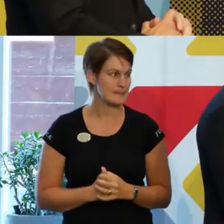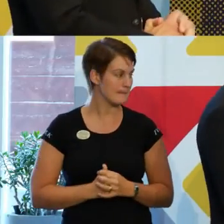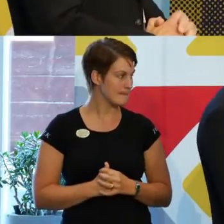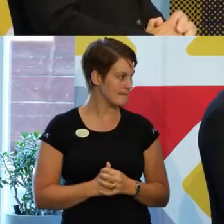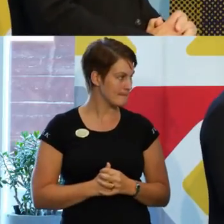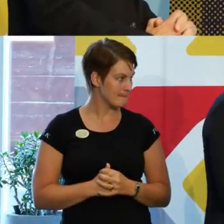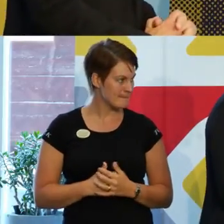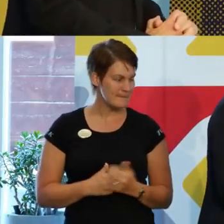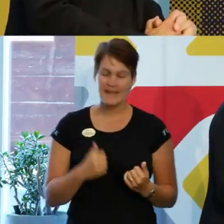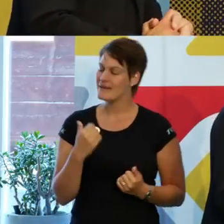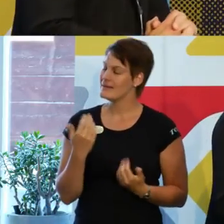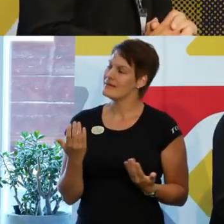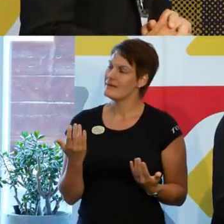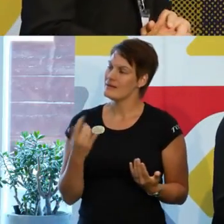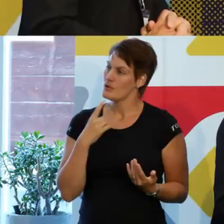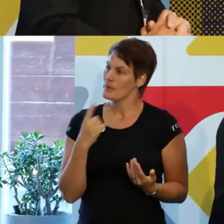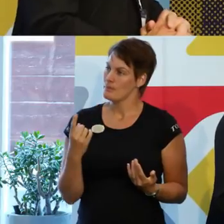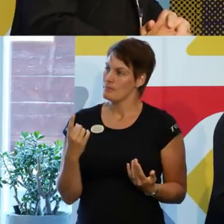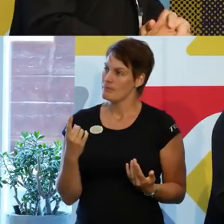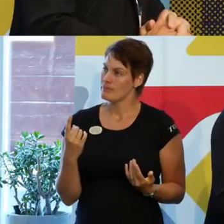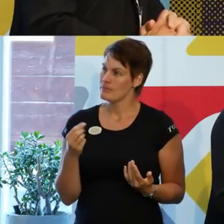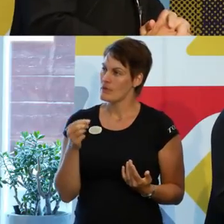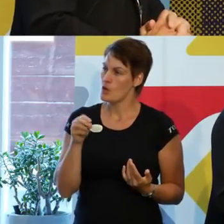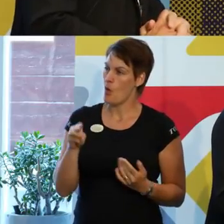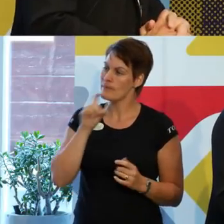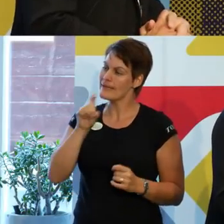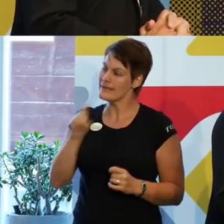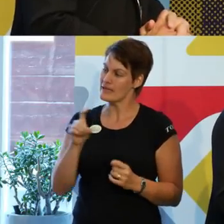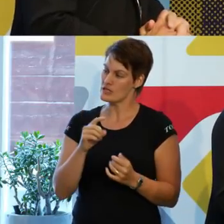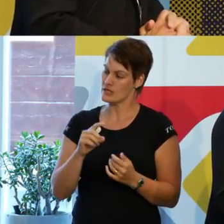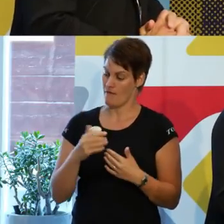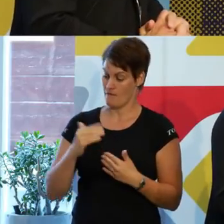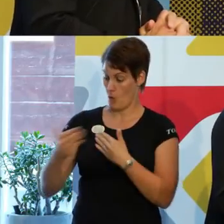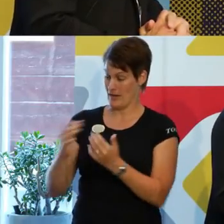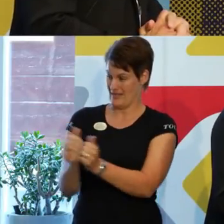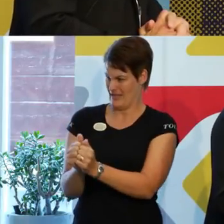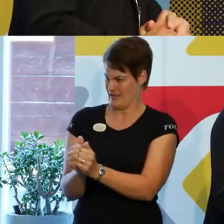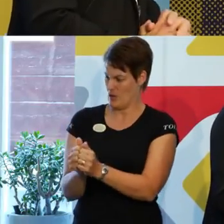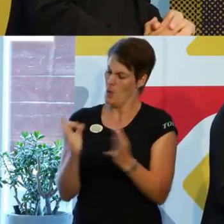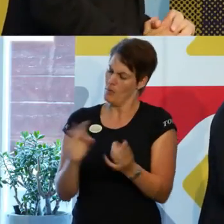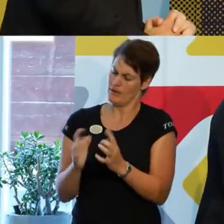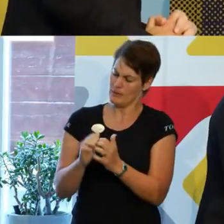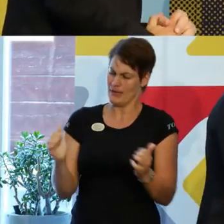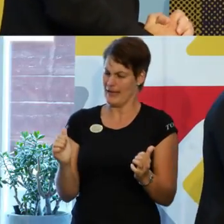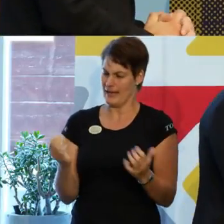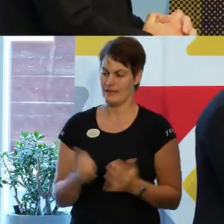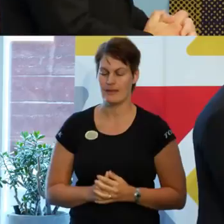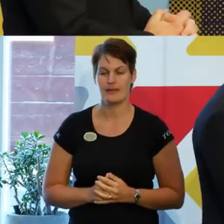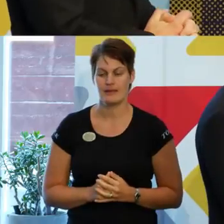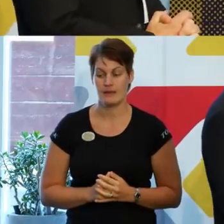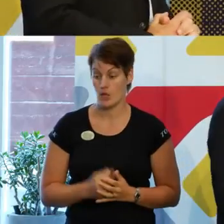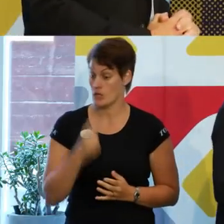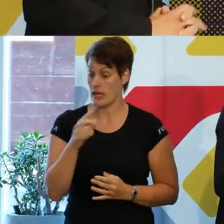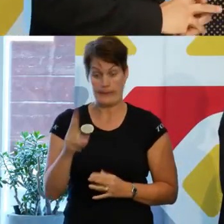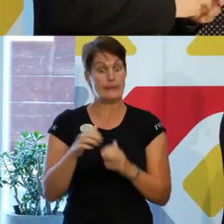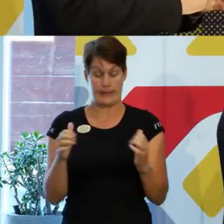Vilken skillnad skulle du säga att ett normkritiskt förhållningssätt har gjort i det här arbetet? Jag skulle säga att det har gjort all